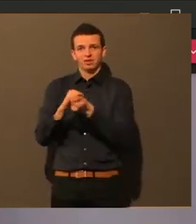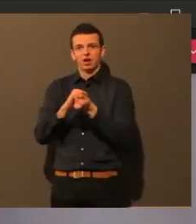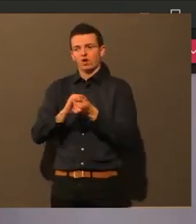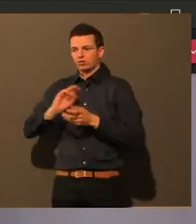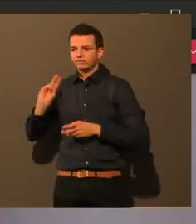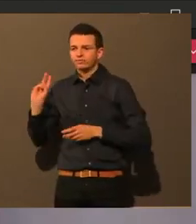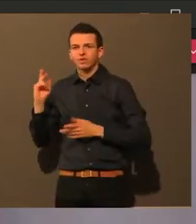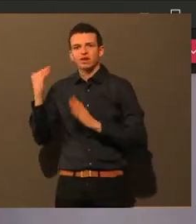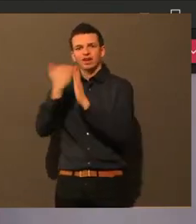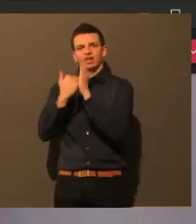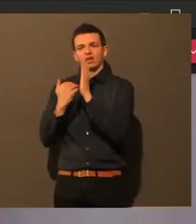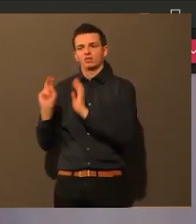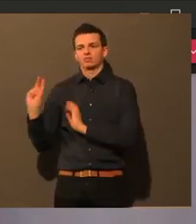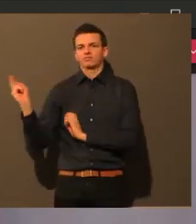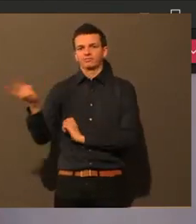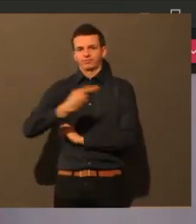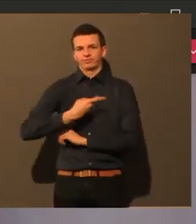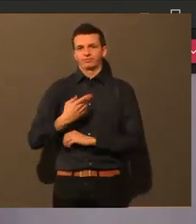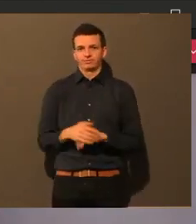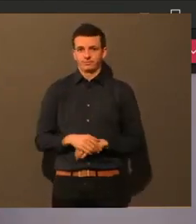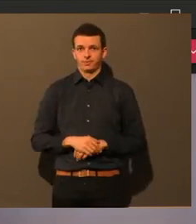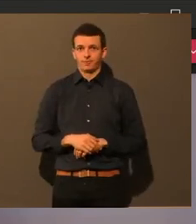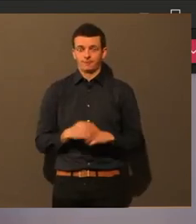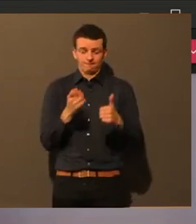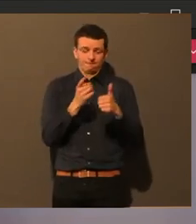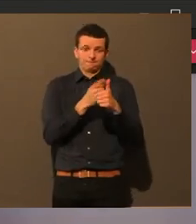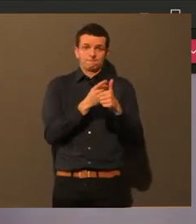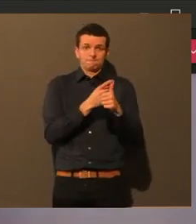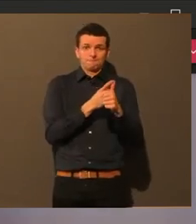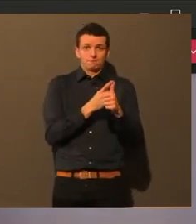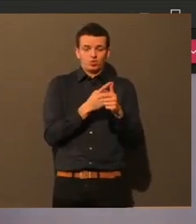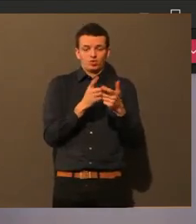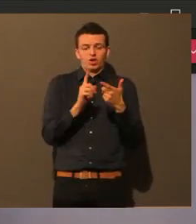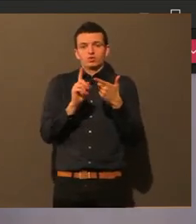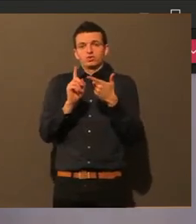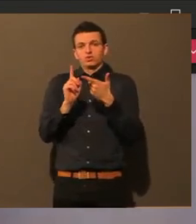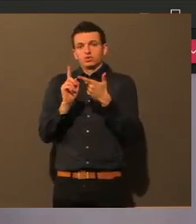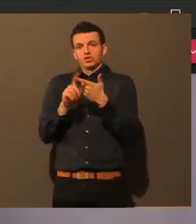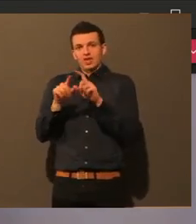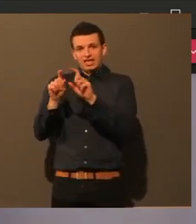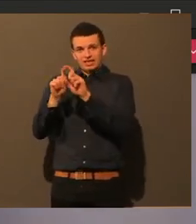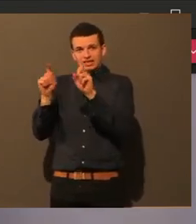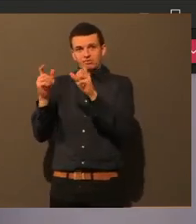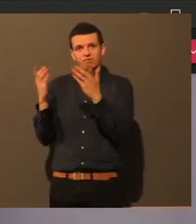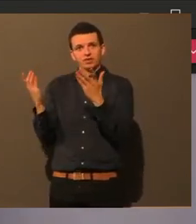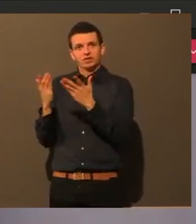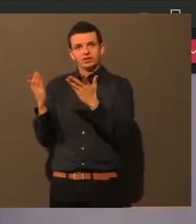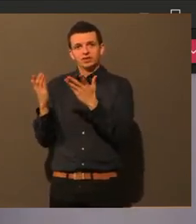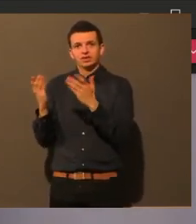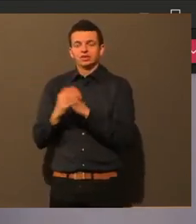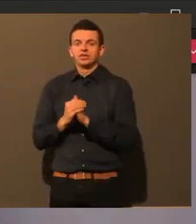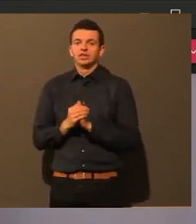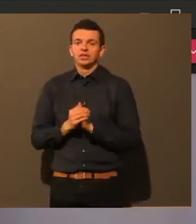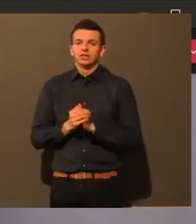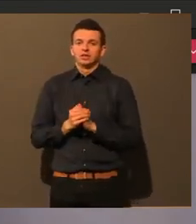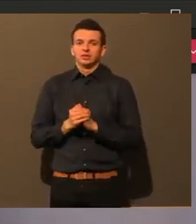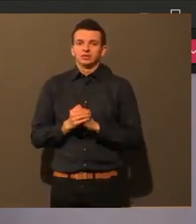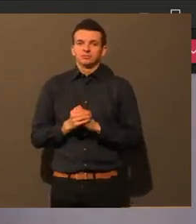Dann hätte ich dazu noch einen zweiten Punkt. Es geht mir auch so ein bisschen darum, wir sollen unsere